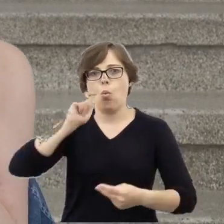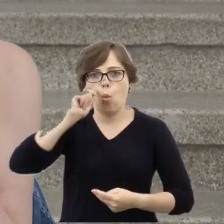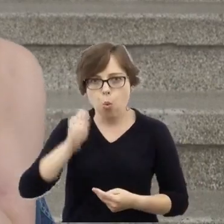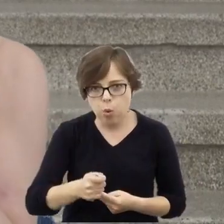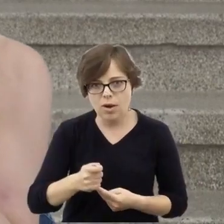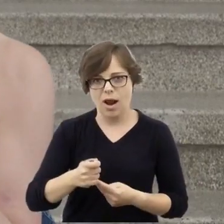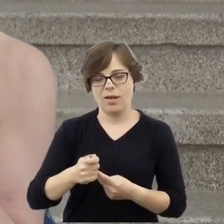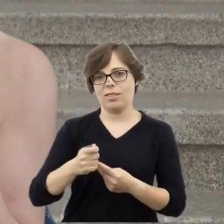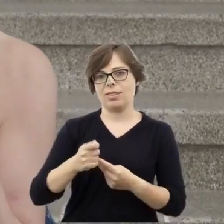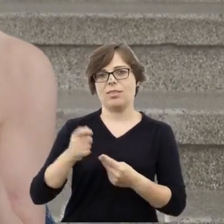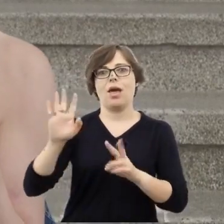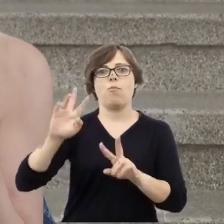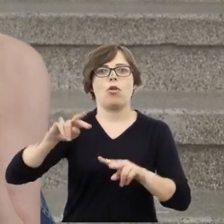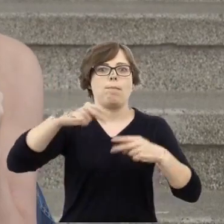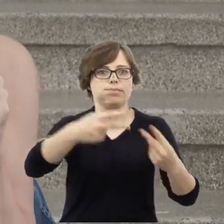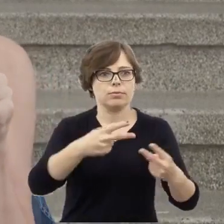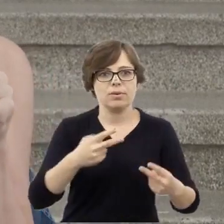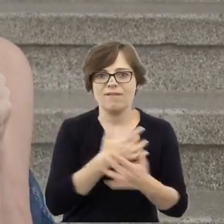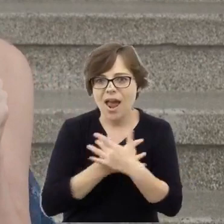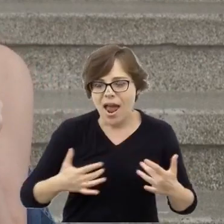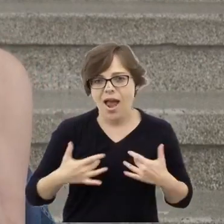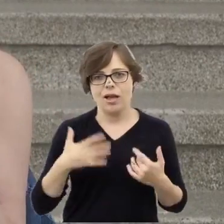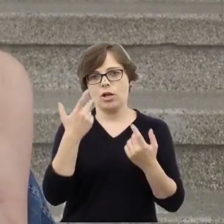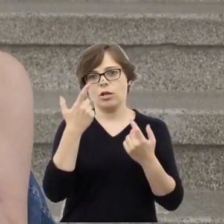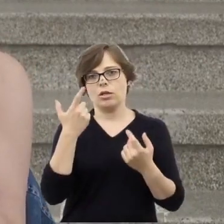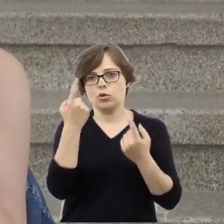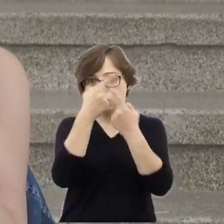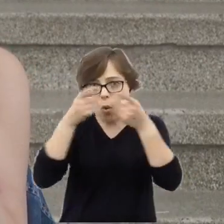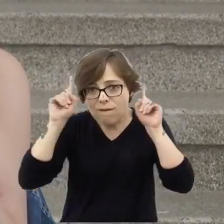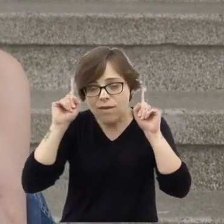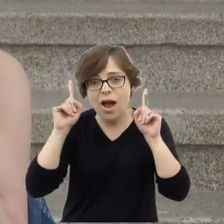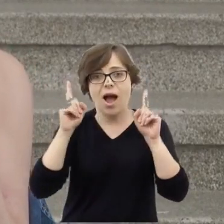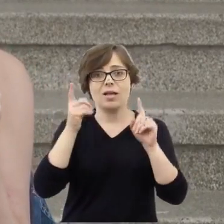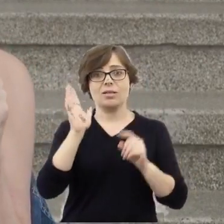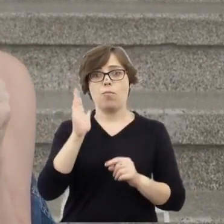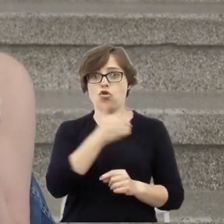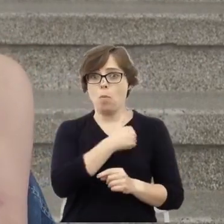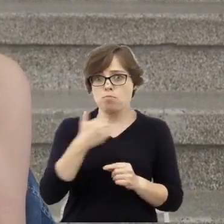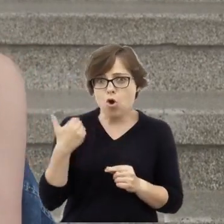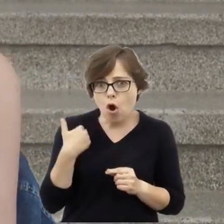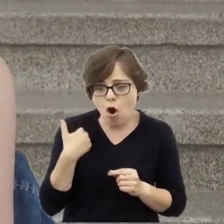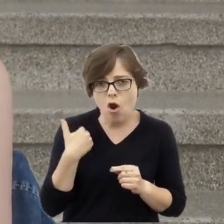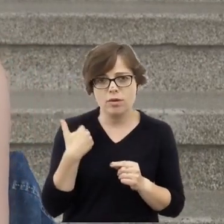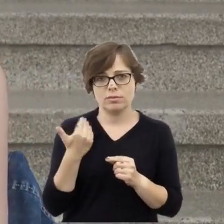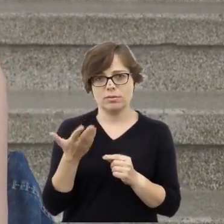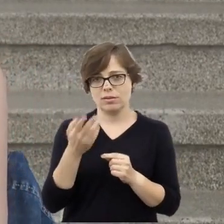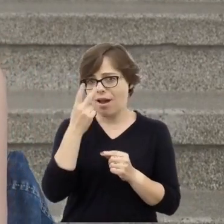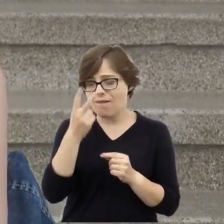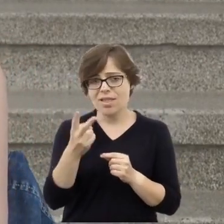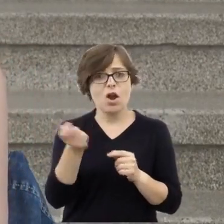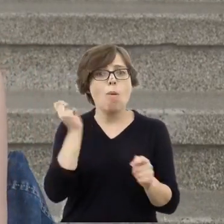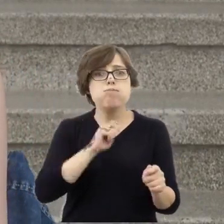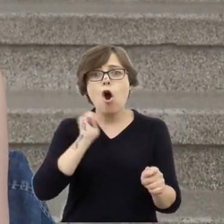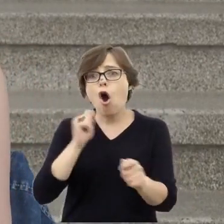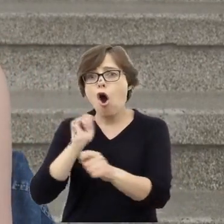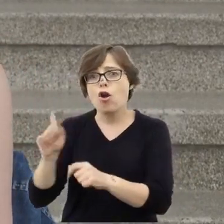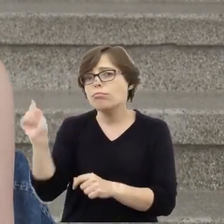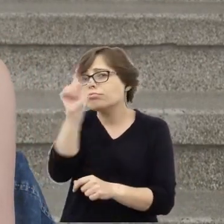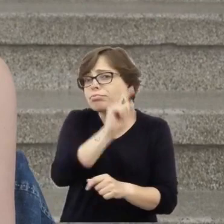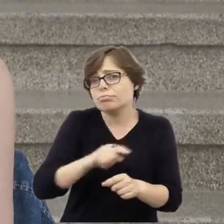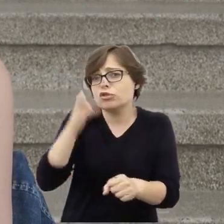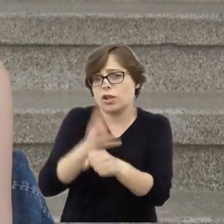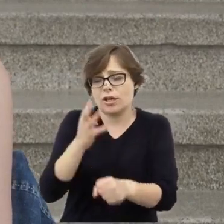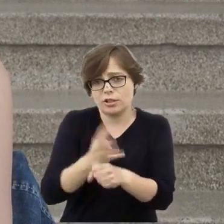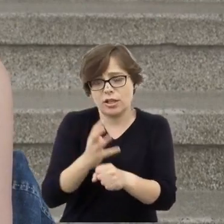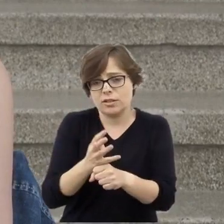pojawiła się na Węgrzech, na Słowacji, krążyła po Polsce, więc tych pogromów było 40 i wszystkie